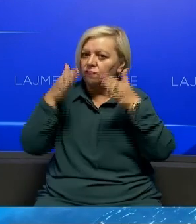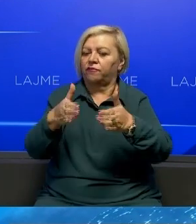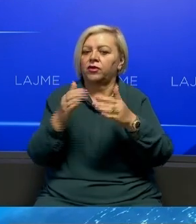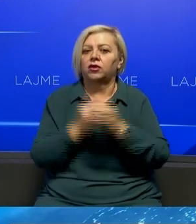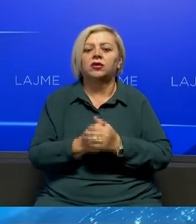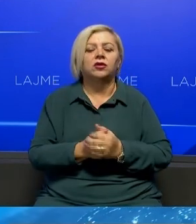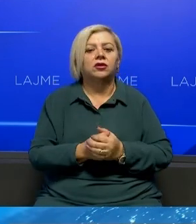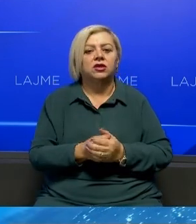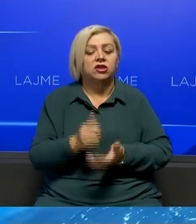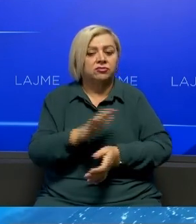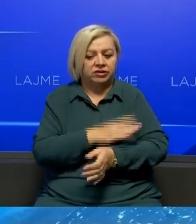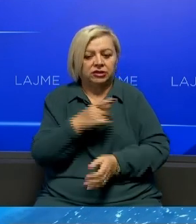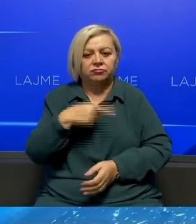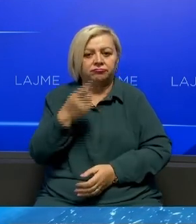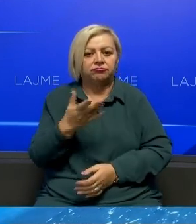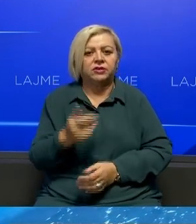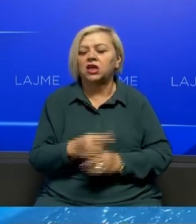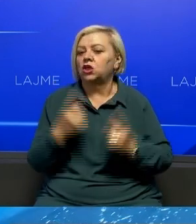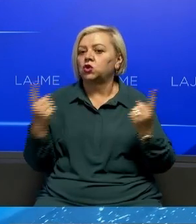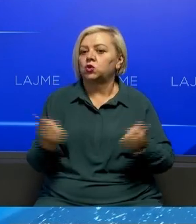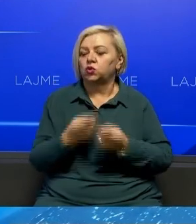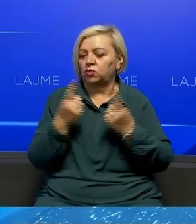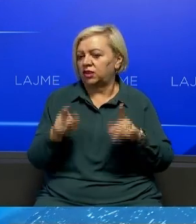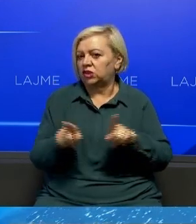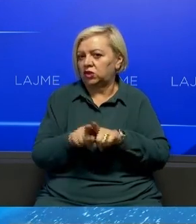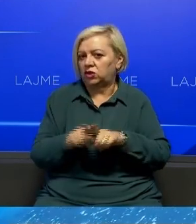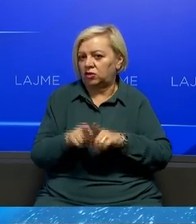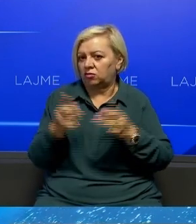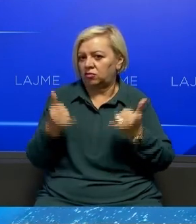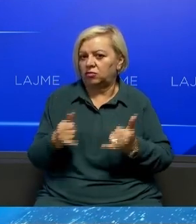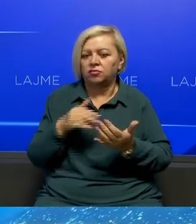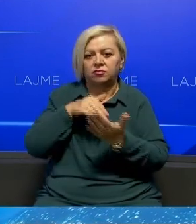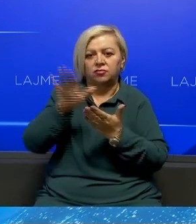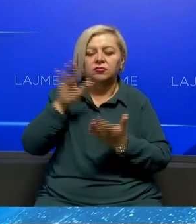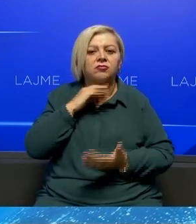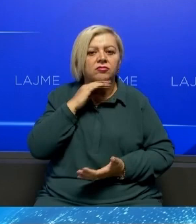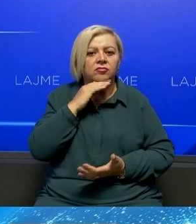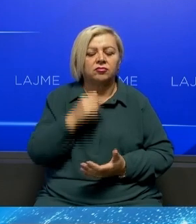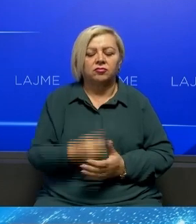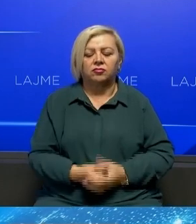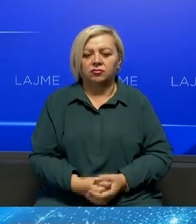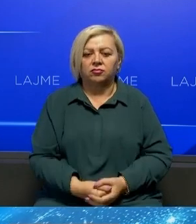nësë që shprej evitimin e situatave se qështash kjo në verit të Kosovës